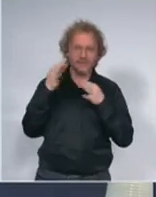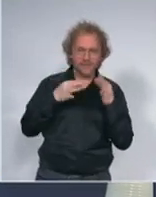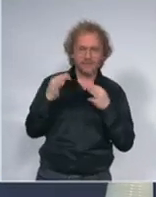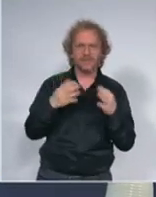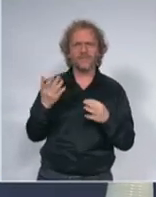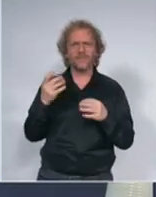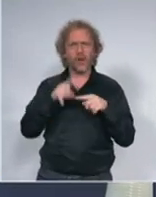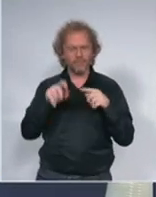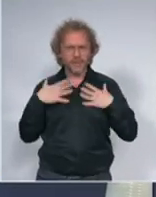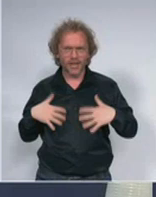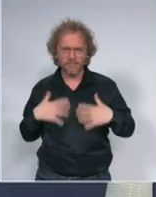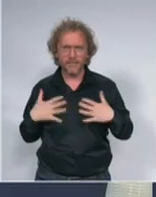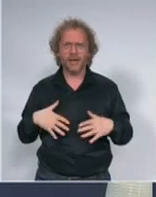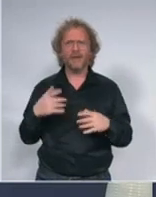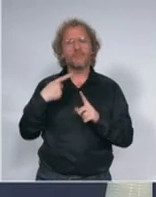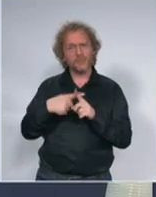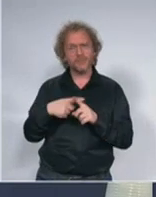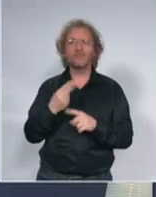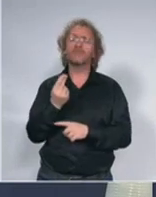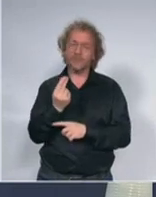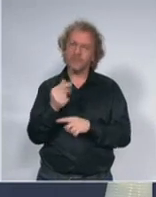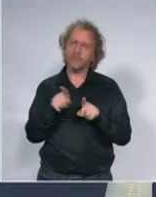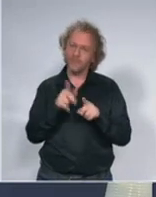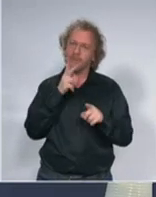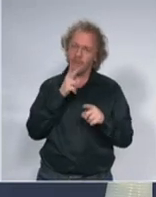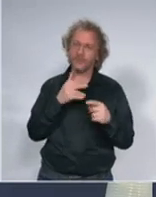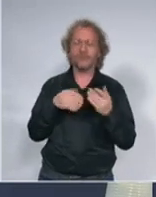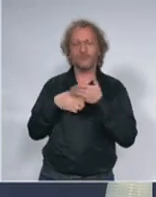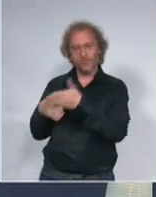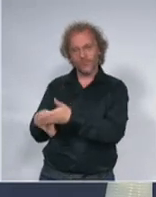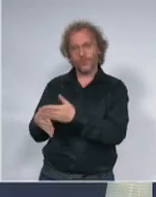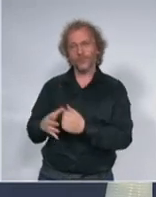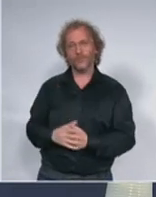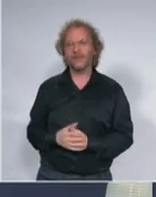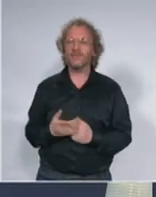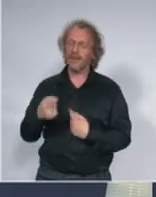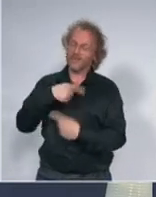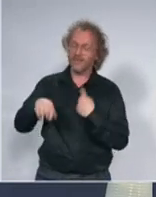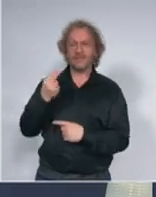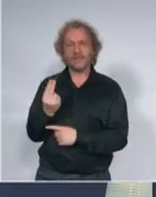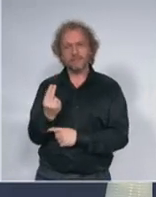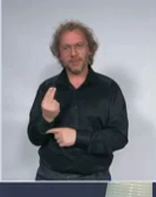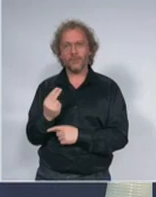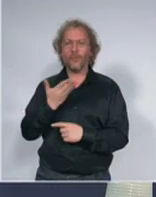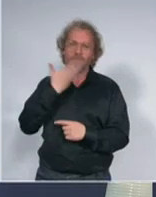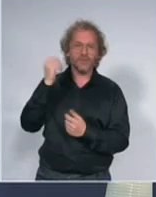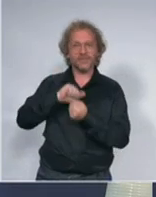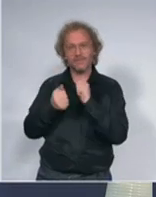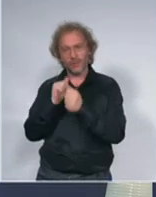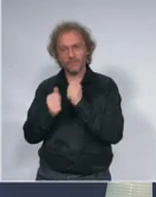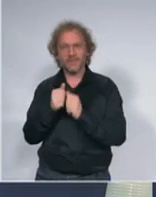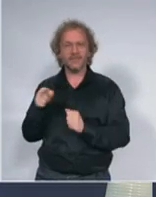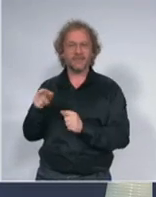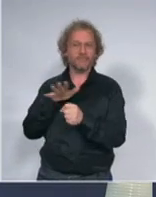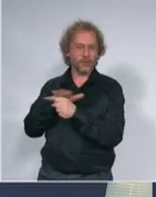finansijsku pomoć i podršku da se Srbija na najbolji mogući način izbori sa koronavirusom.